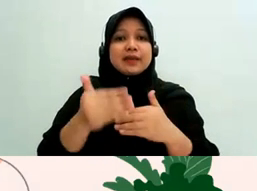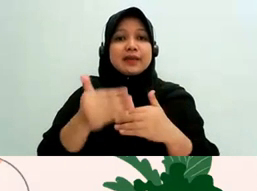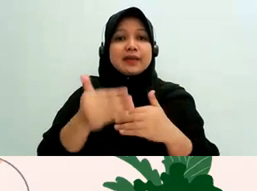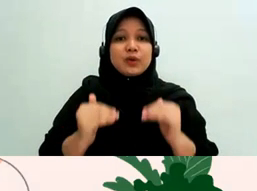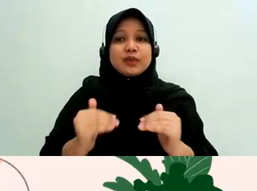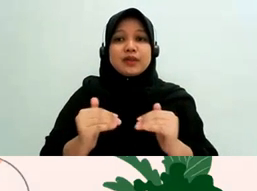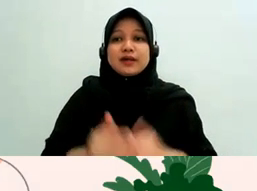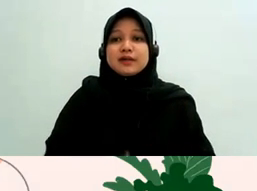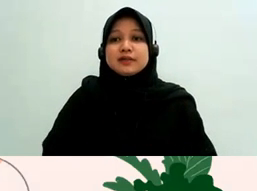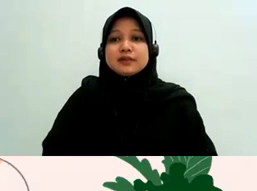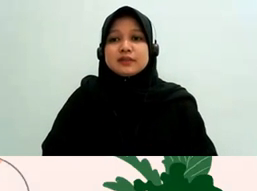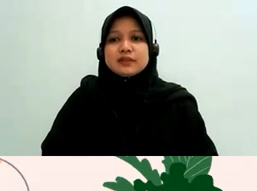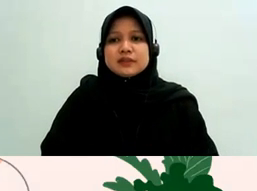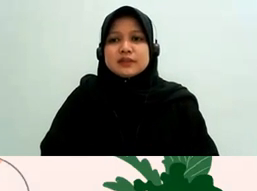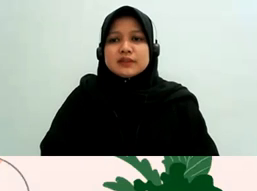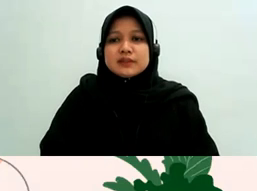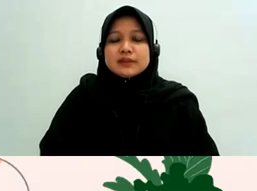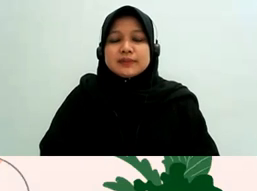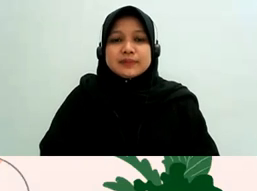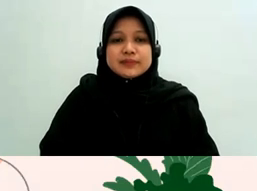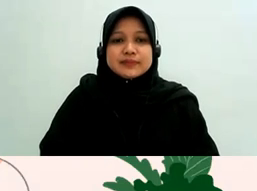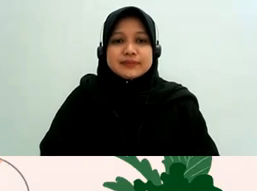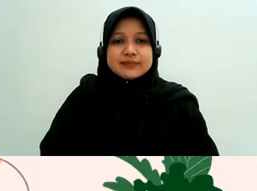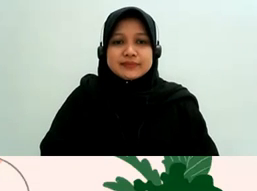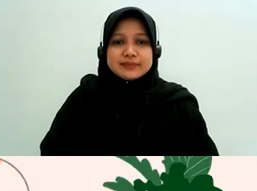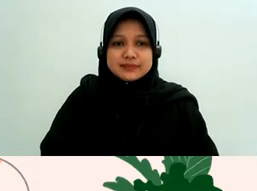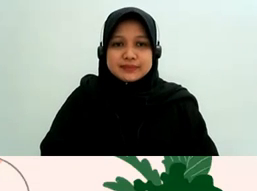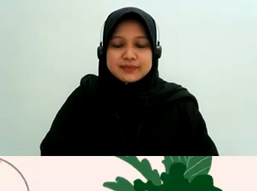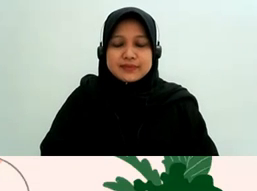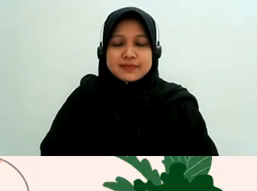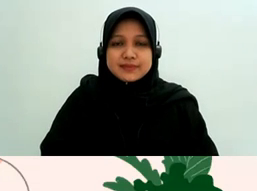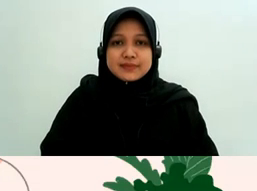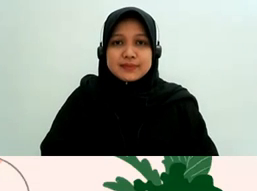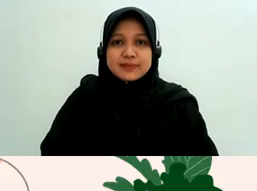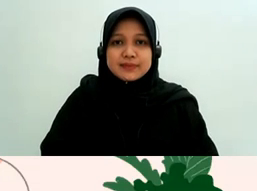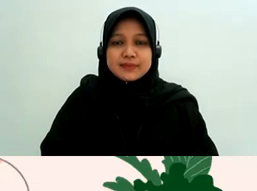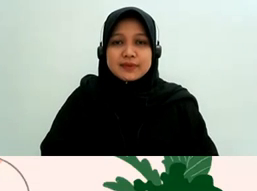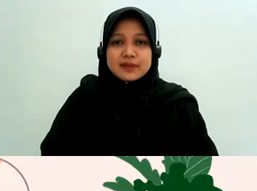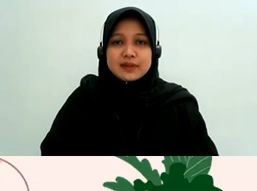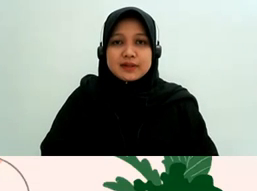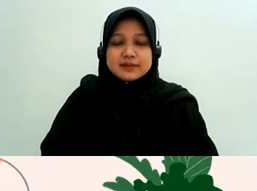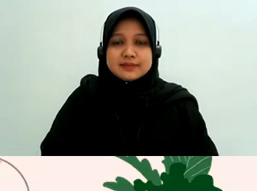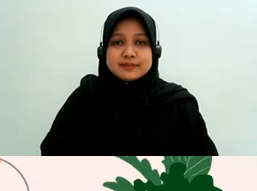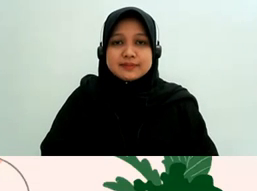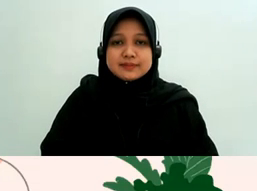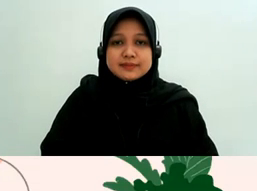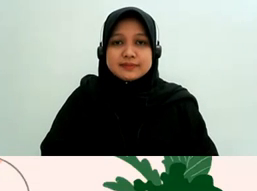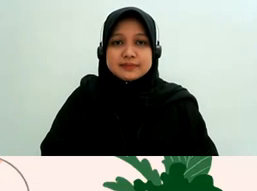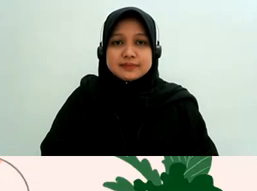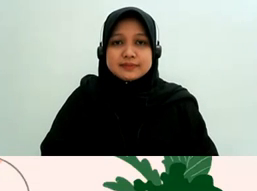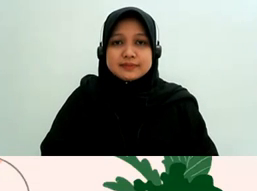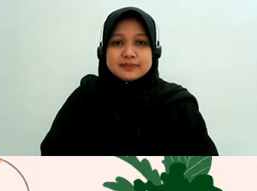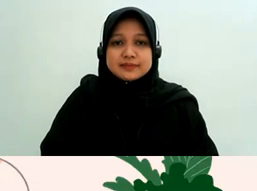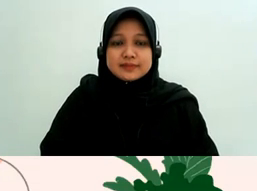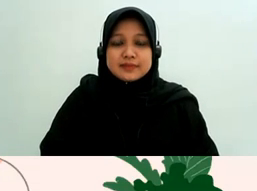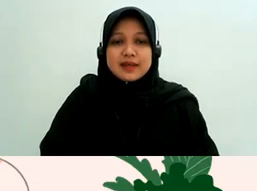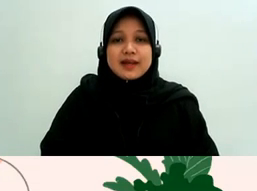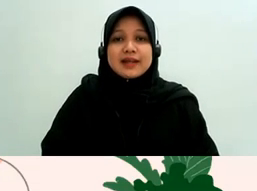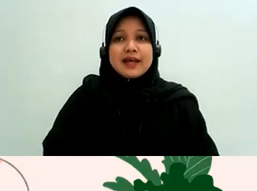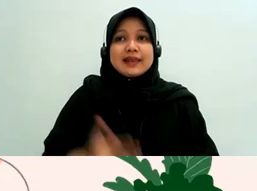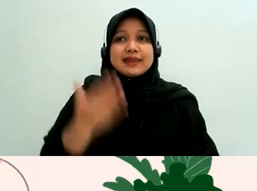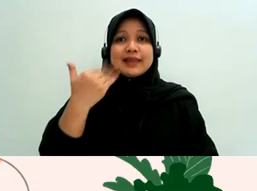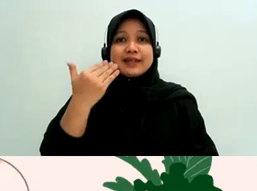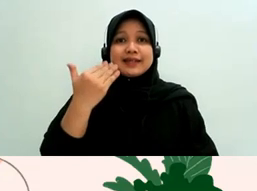oke nah ini sebelum ke bagian yang keberapa tuh ke informasi ketiga ya